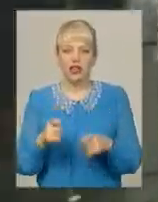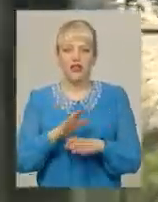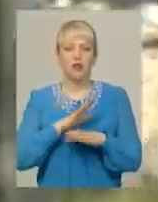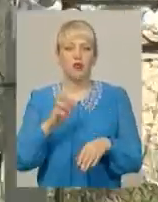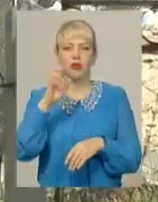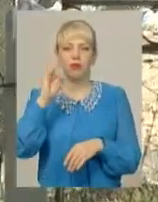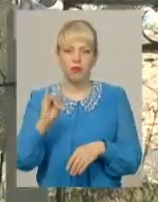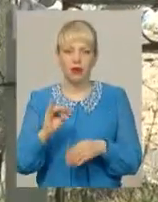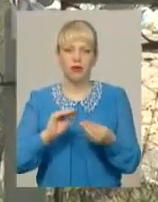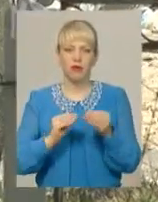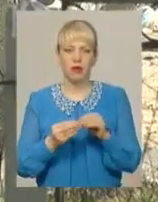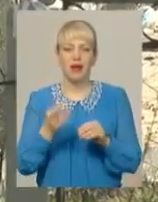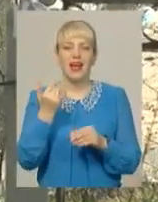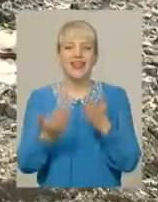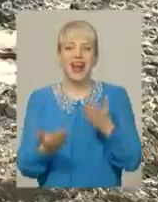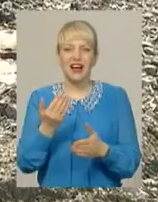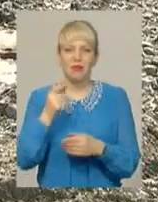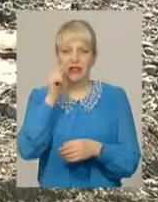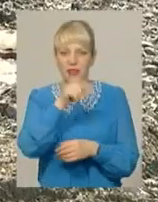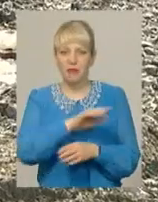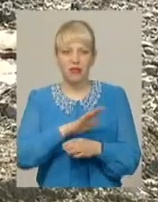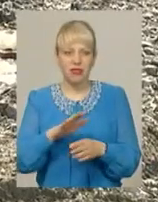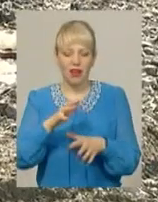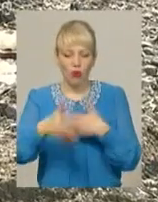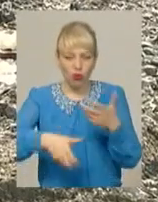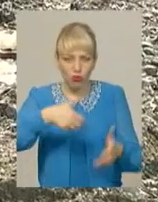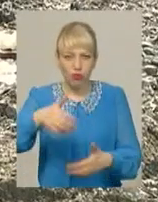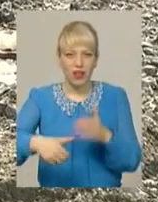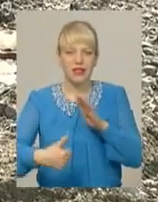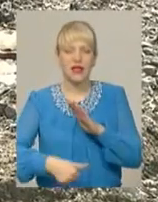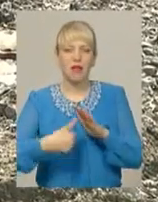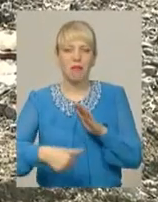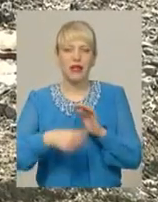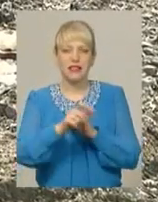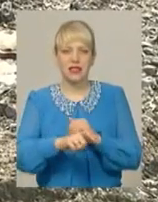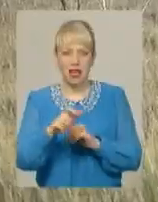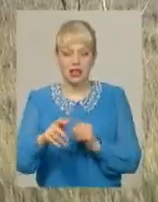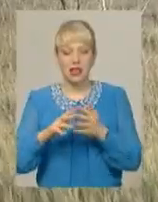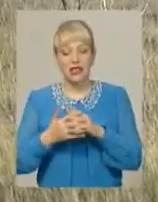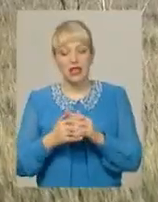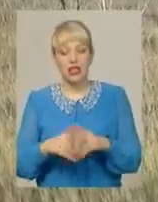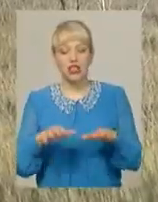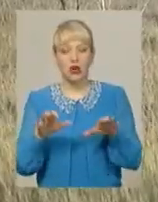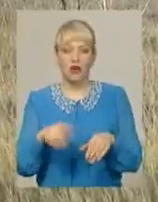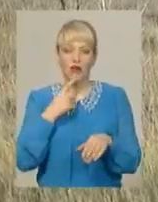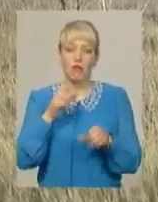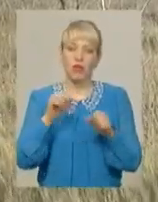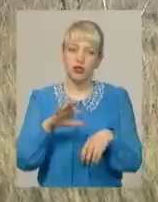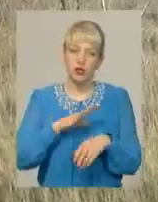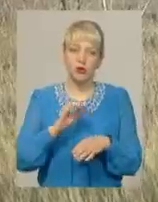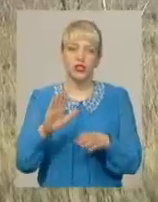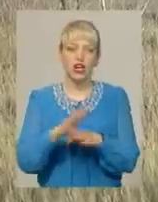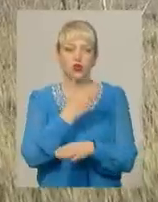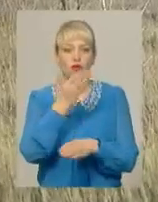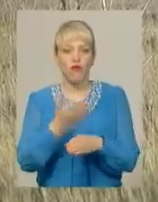в Мотлу сінику персалися без хатки, та заборонити їм це незаконно. Селищний голова вважає, проблему частково розв'язало б сортування сміття, та в Ярмолинцях